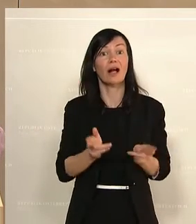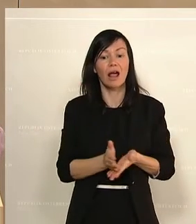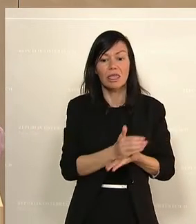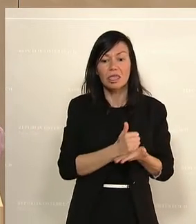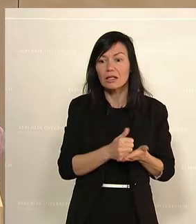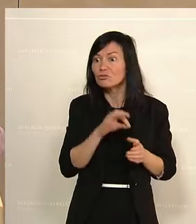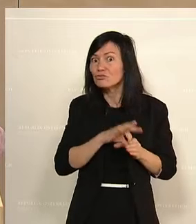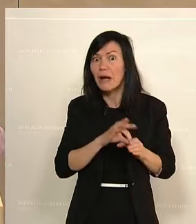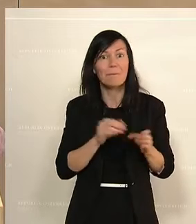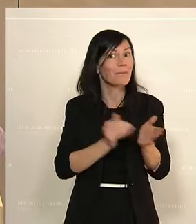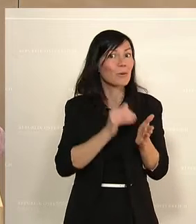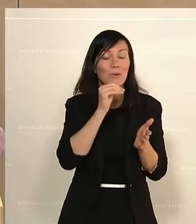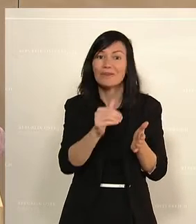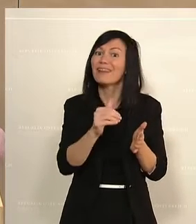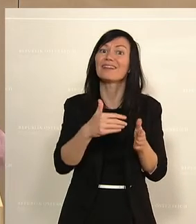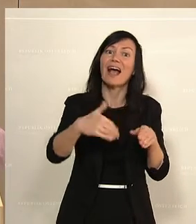ersparen.